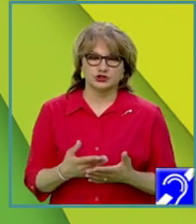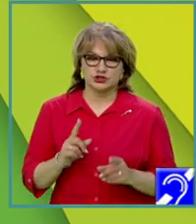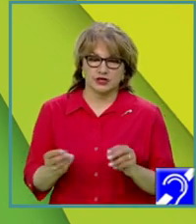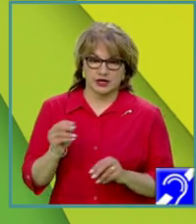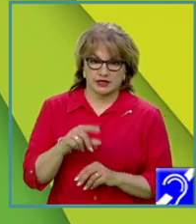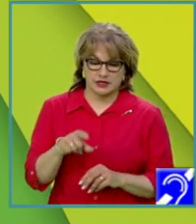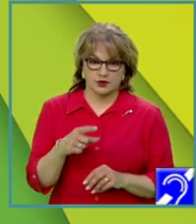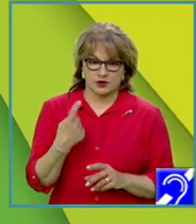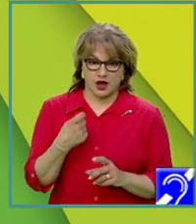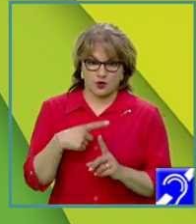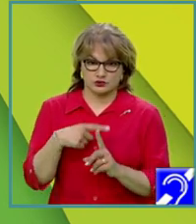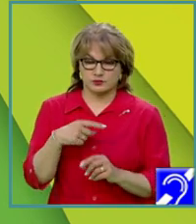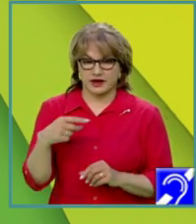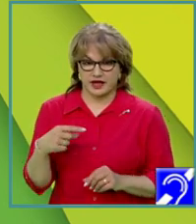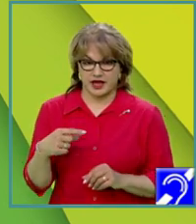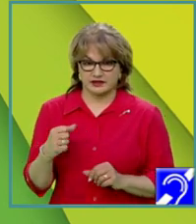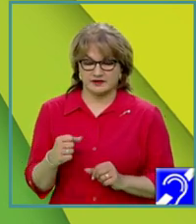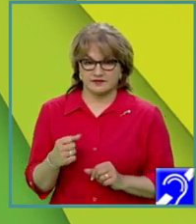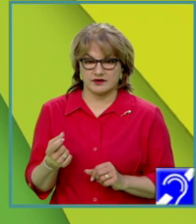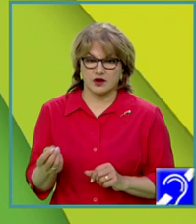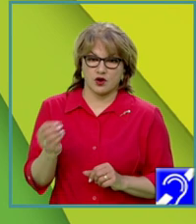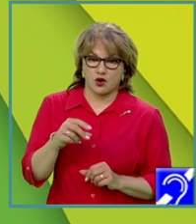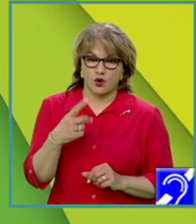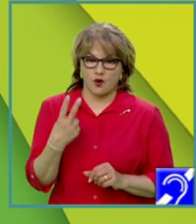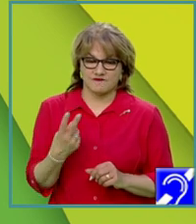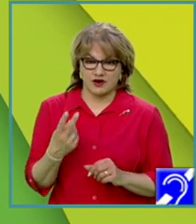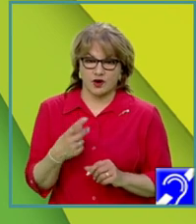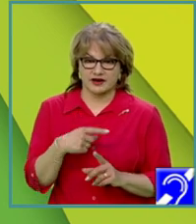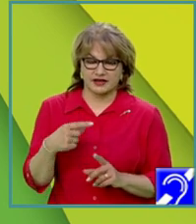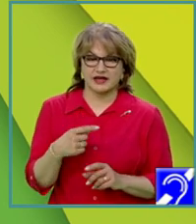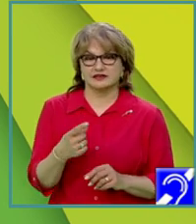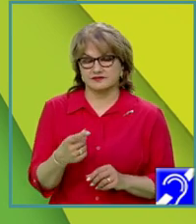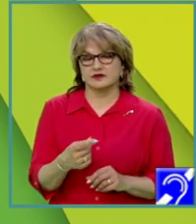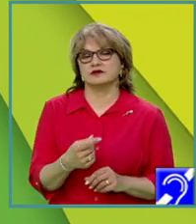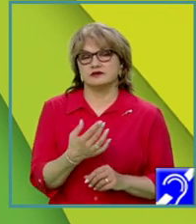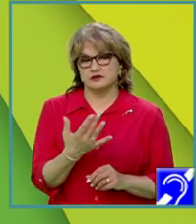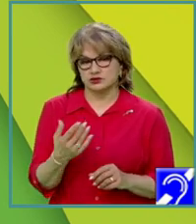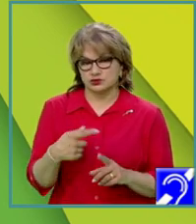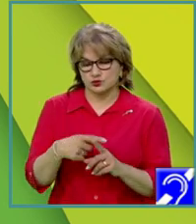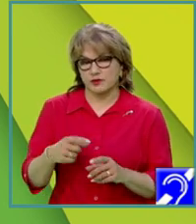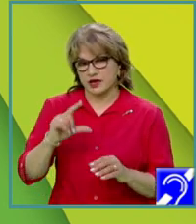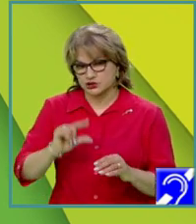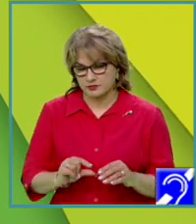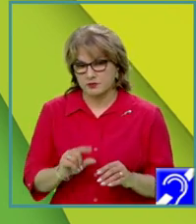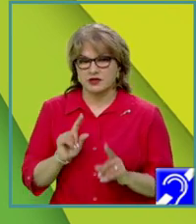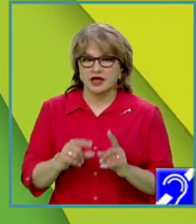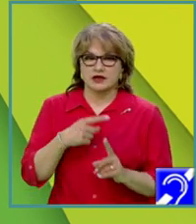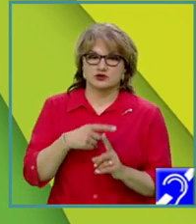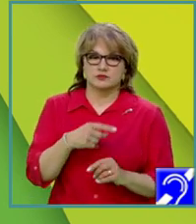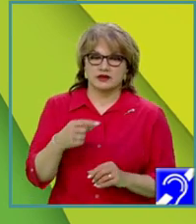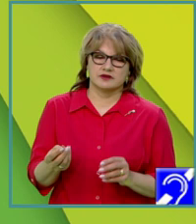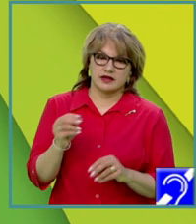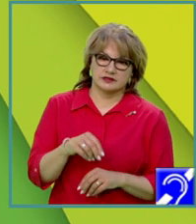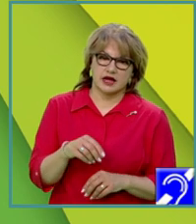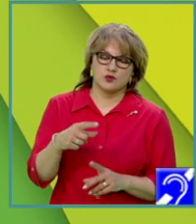negativă o valoare negativă, suma scade și mai mult, iar dacă la o sumă negativă adaug